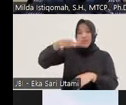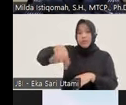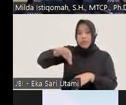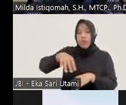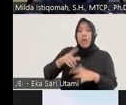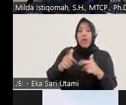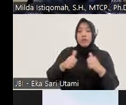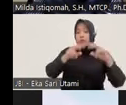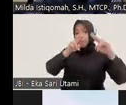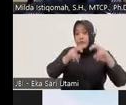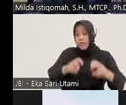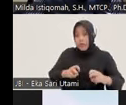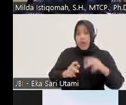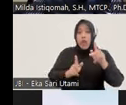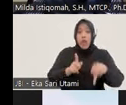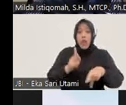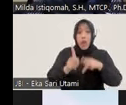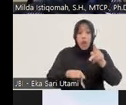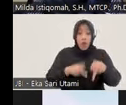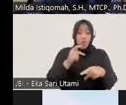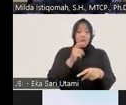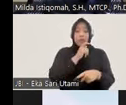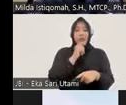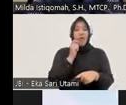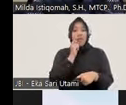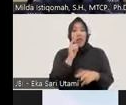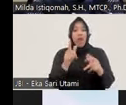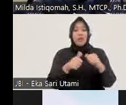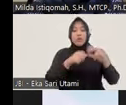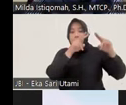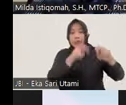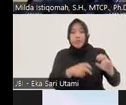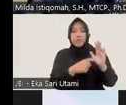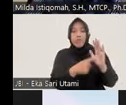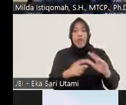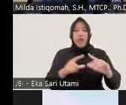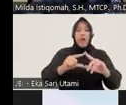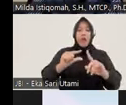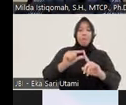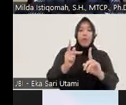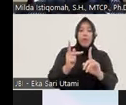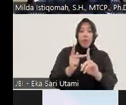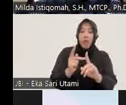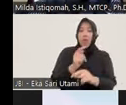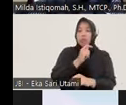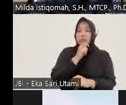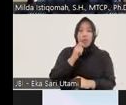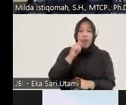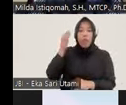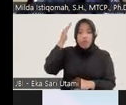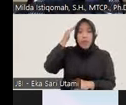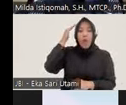kalau kemudian dari hasil penelitian ini menunjukkan bahwa aparat penegak hukum itu paham tentang keadilan